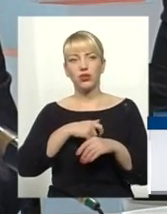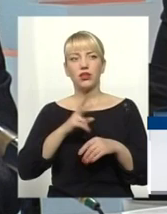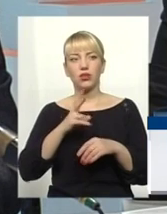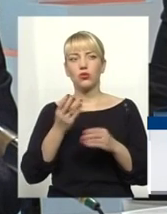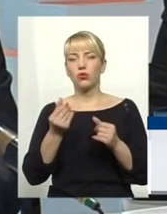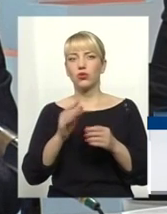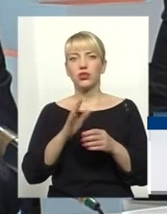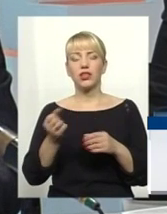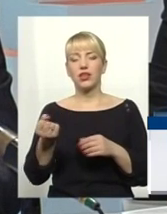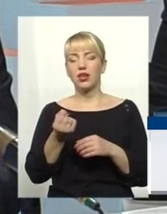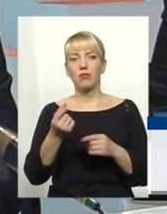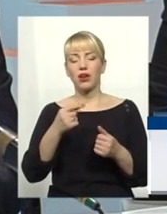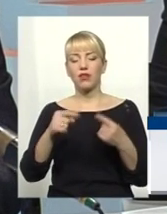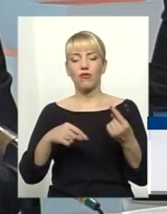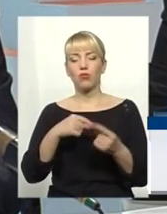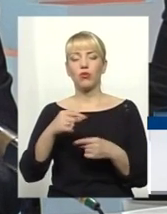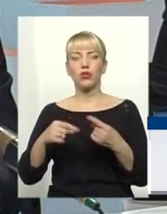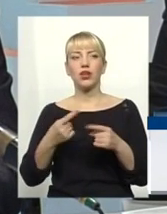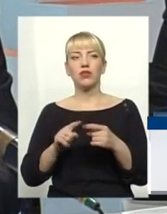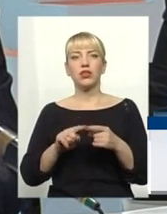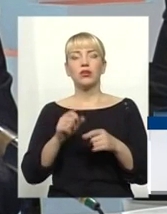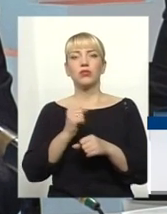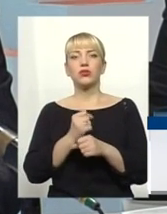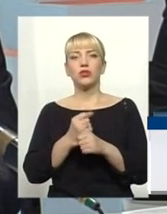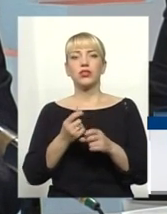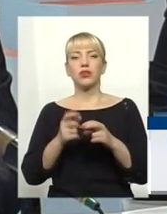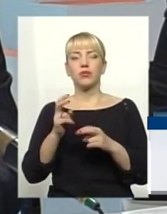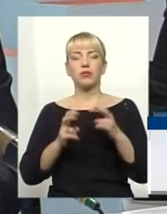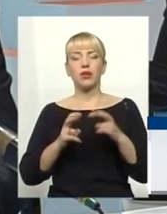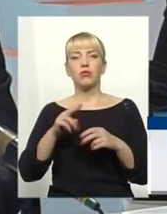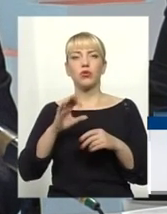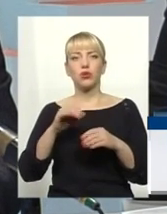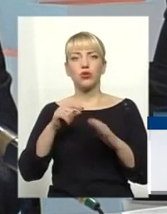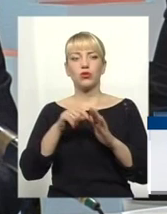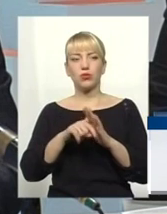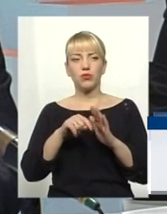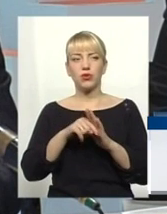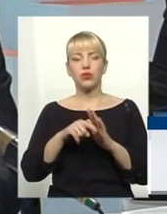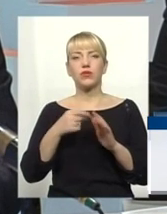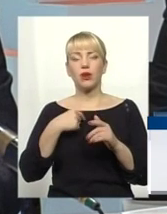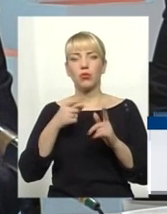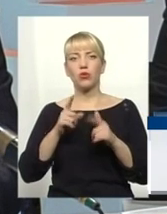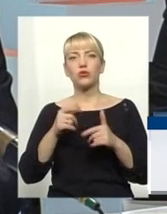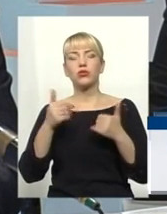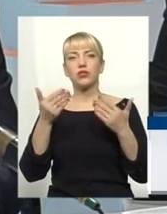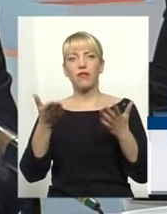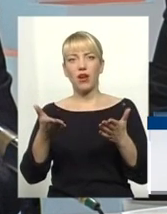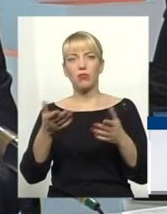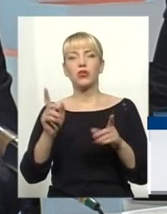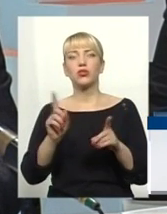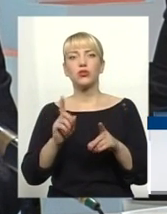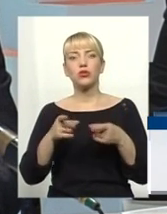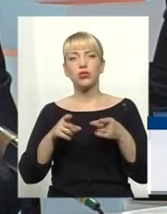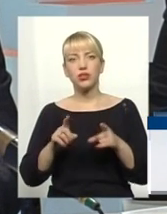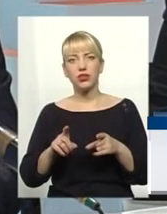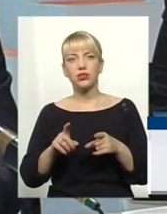тримають не в обороті, тобто вони працюють на дане підприємство, тобто знову ж погоджую з вашим висновком,